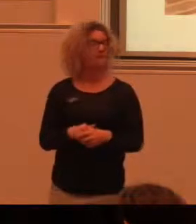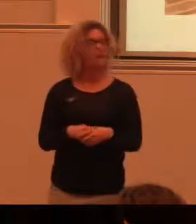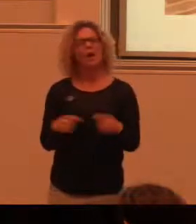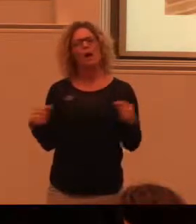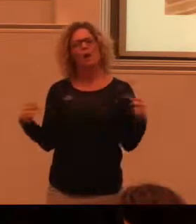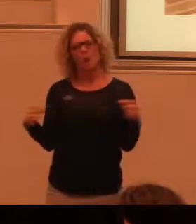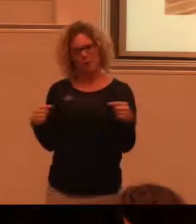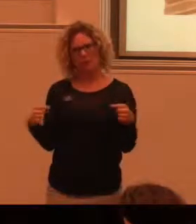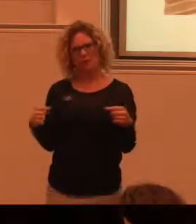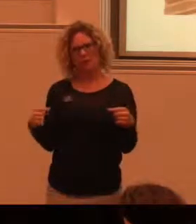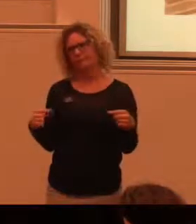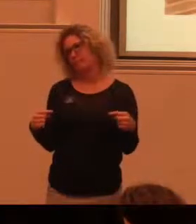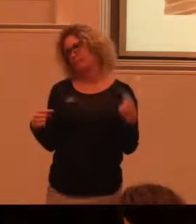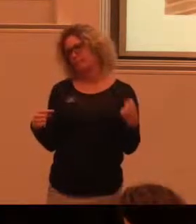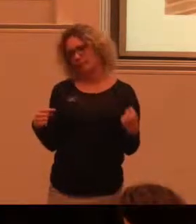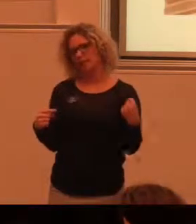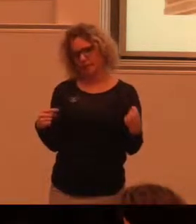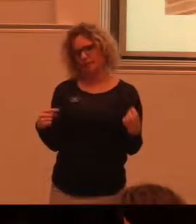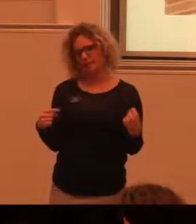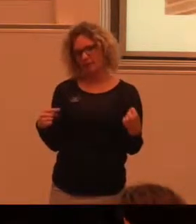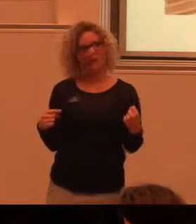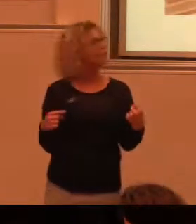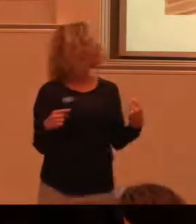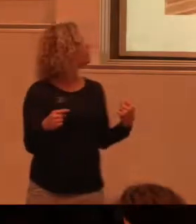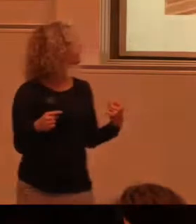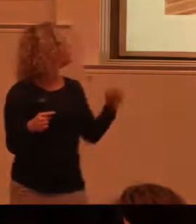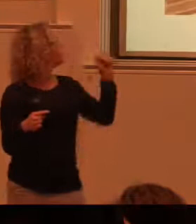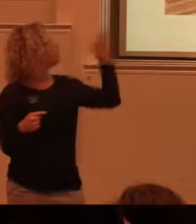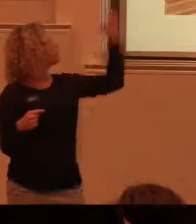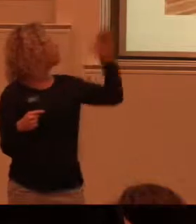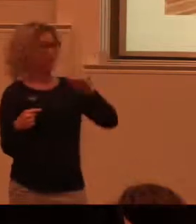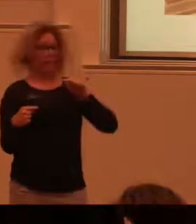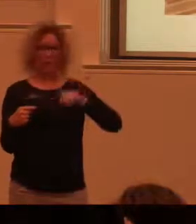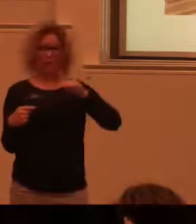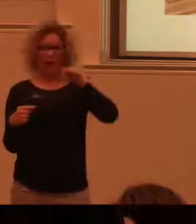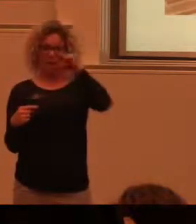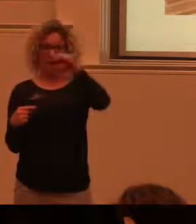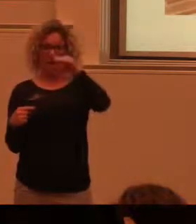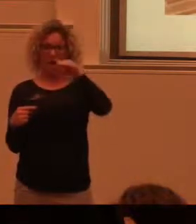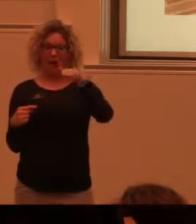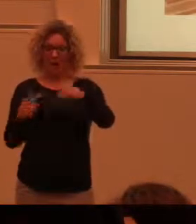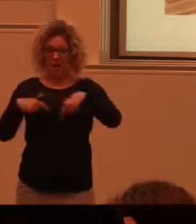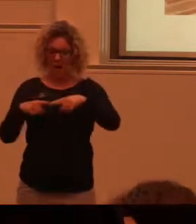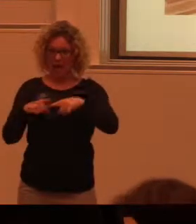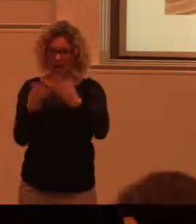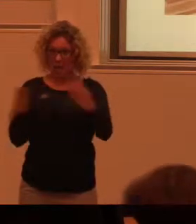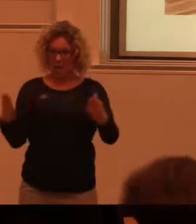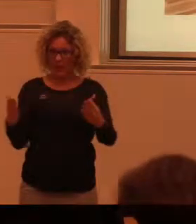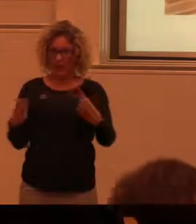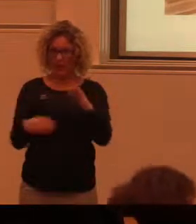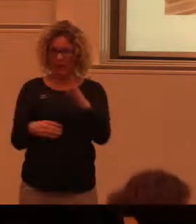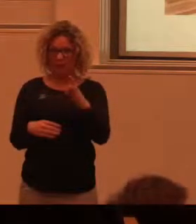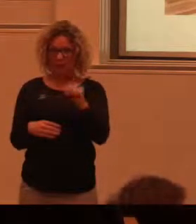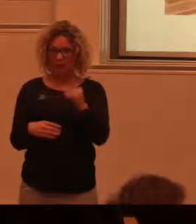Kontrast är viktigt som ni ser. Den där trappan där uppe på Länsmuseet i Falun. Om